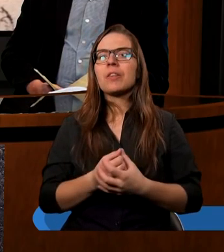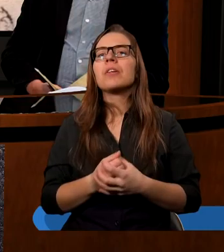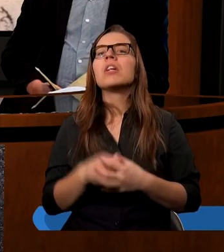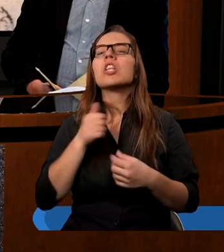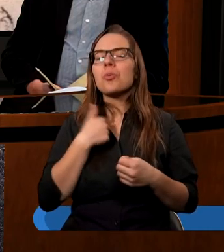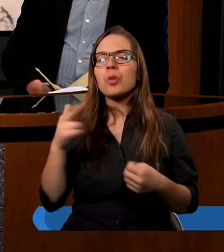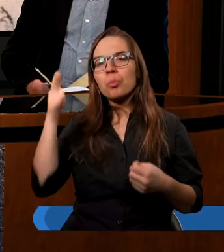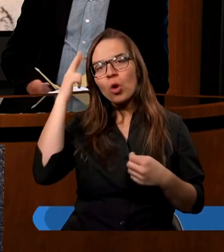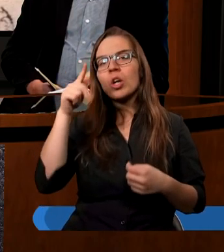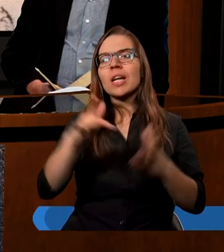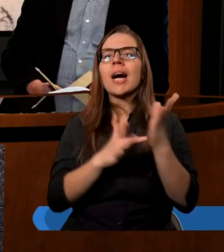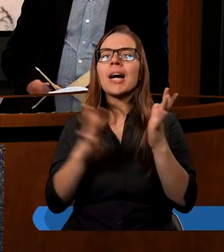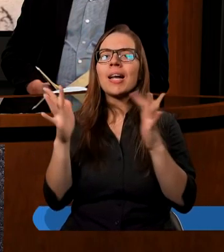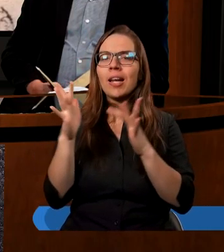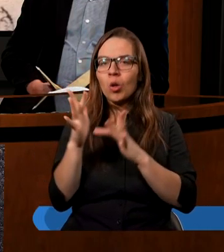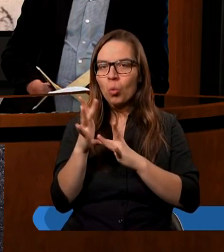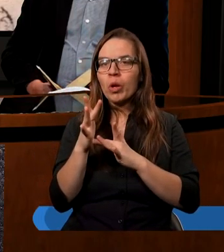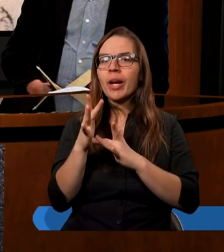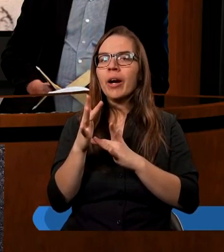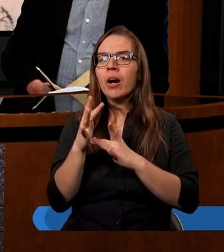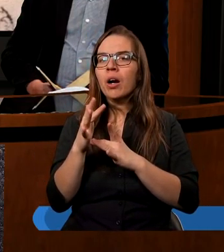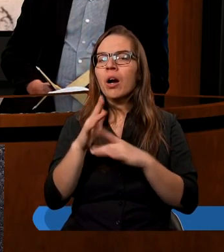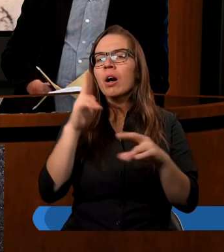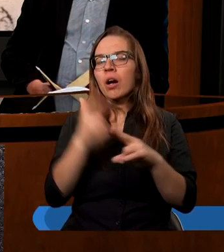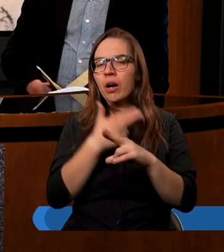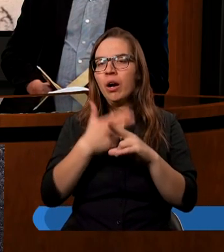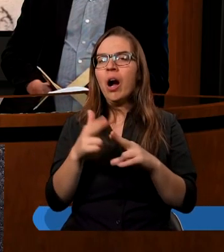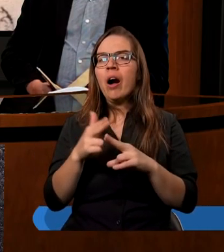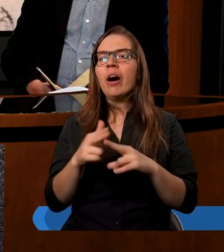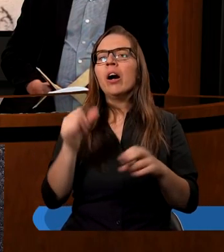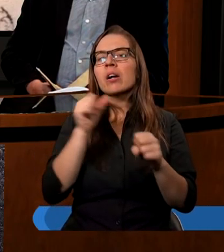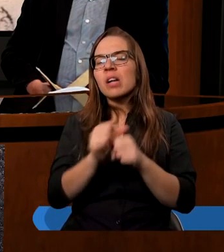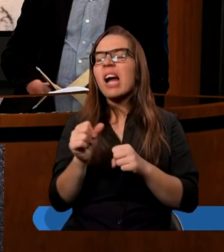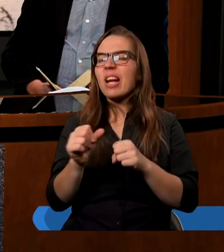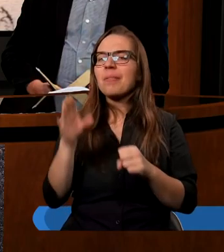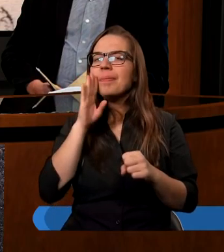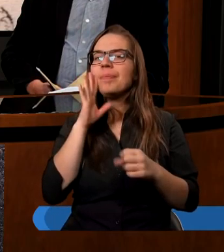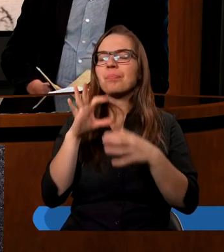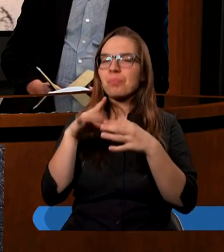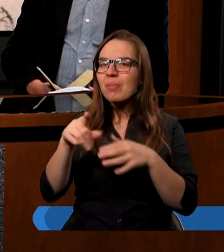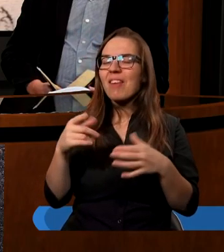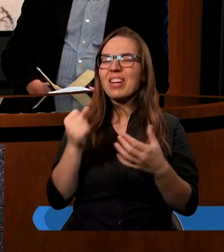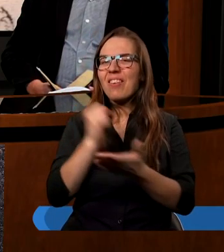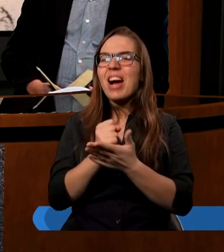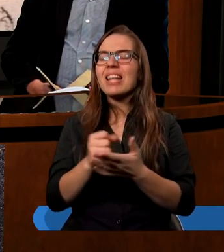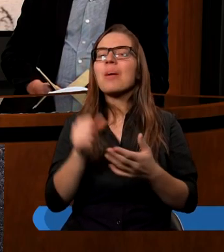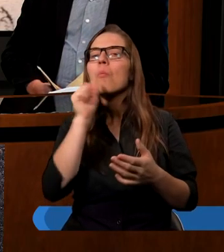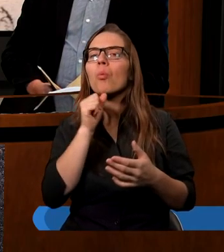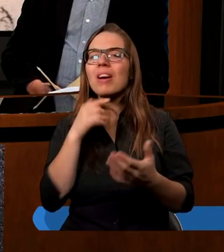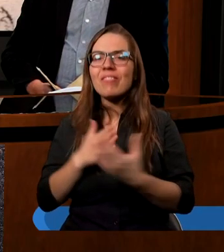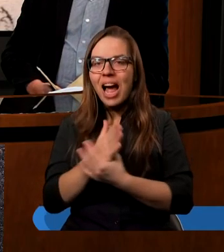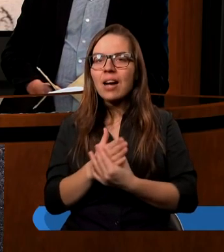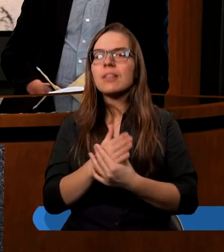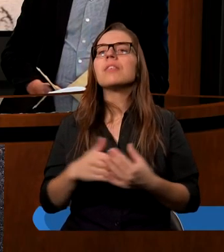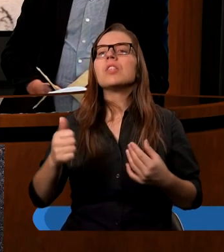to, żebyśmy rozumieli, że Chrystus, kiedy jest ten, który też daje nam w jakimś sensie wiary, on nas prowadzi.